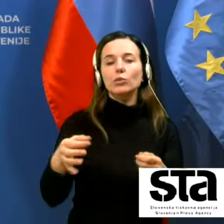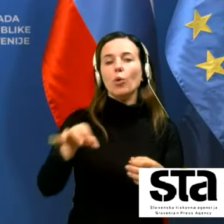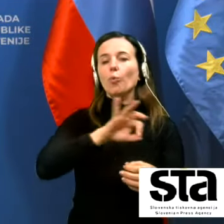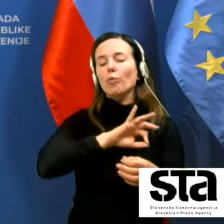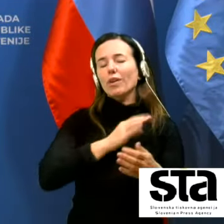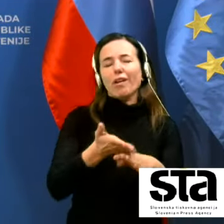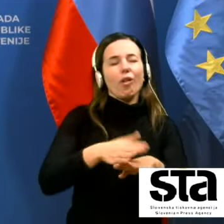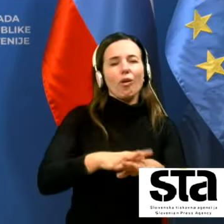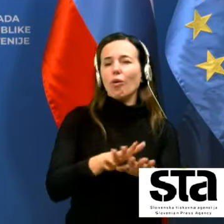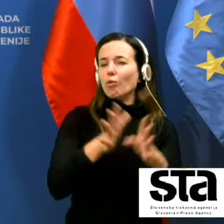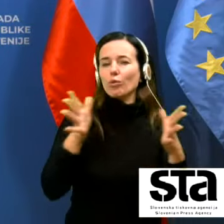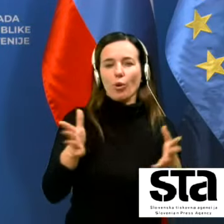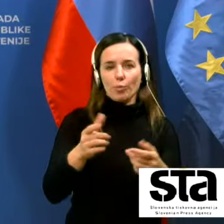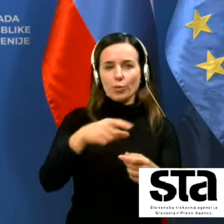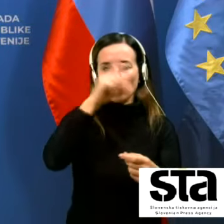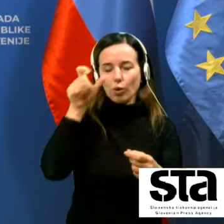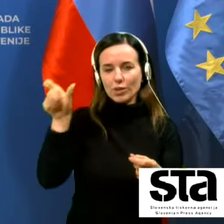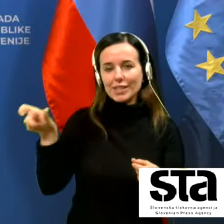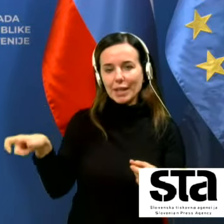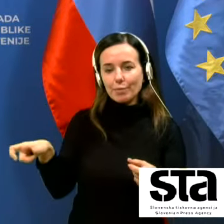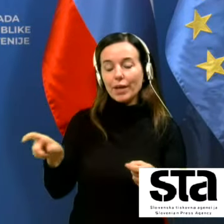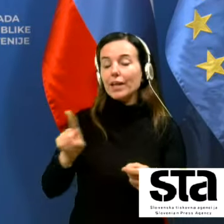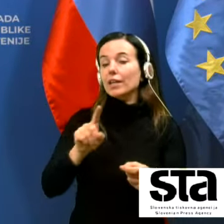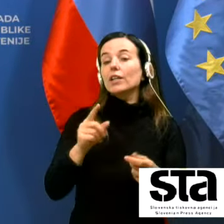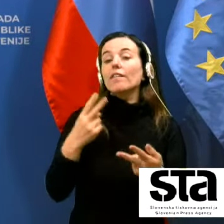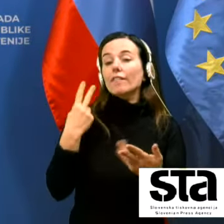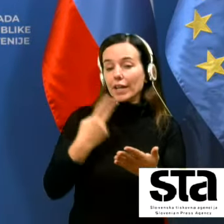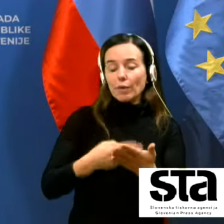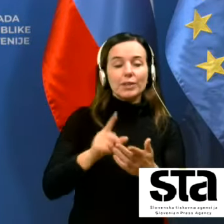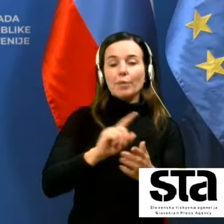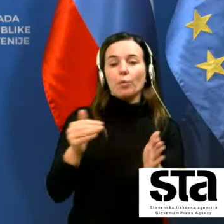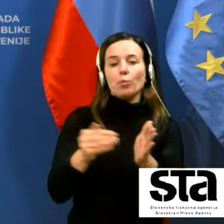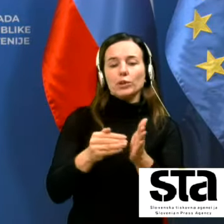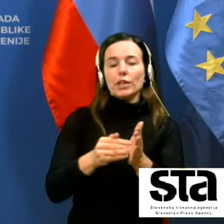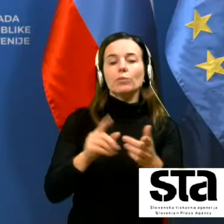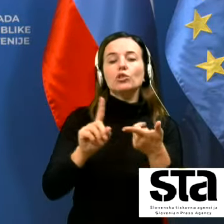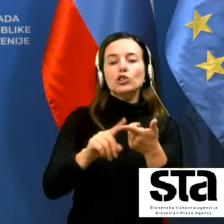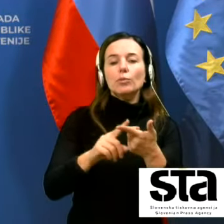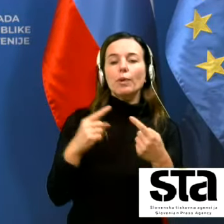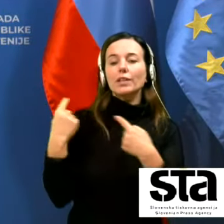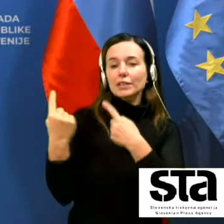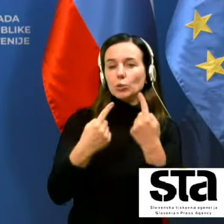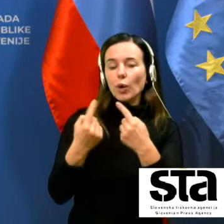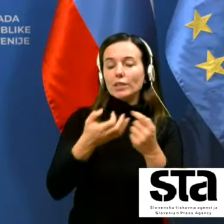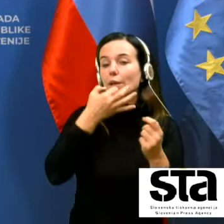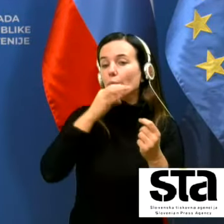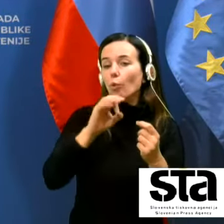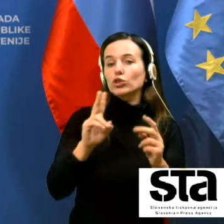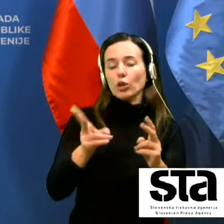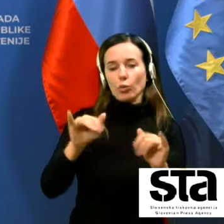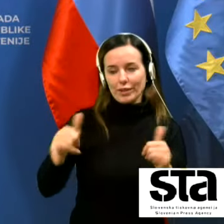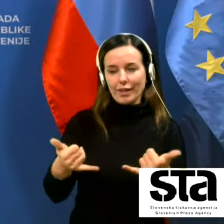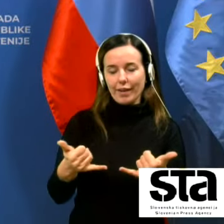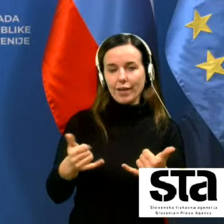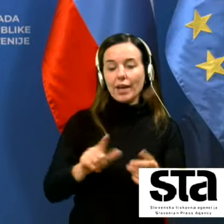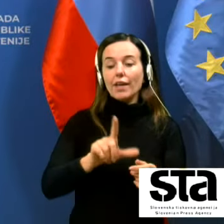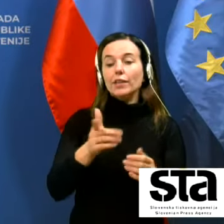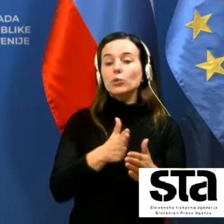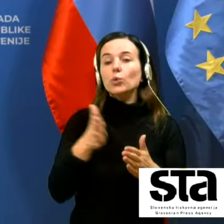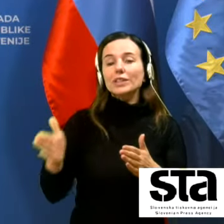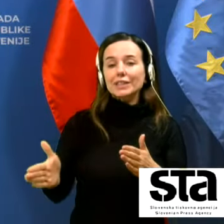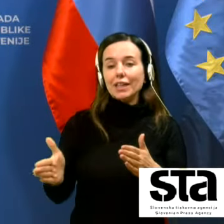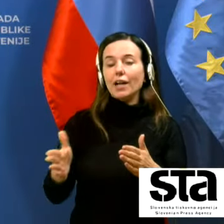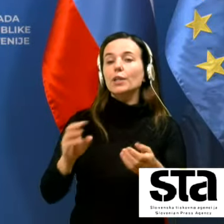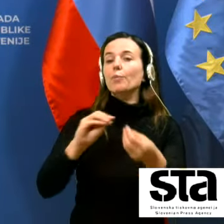ljudi za katere verjamem da ne bi bilo potrebno če bi bile razmere lahko boljše kot so in na drugi strani